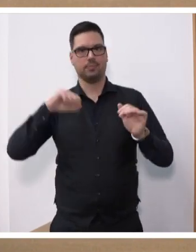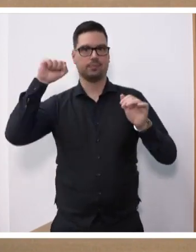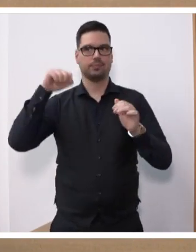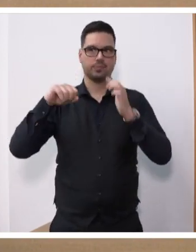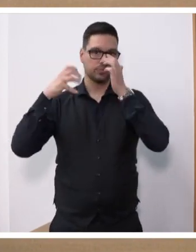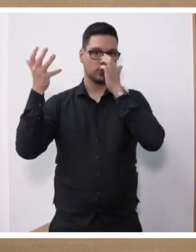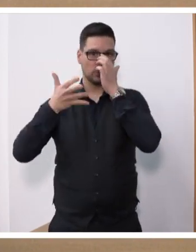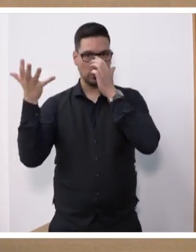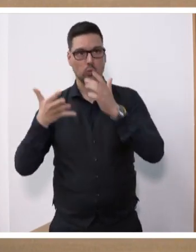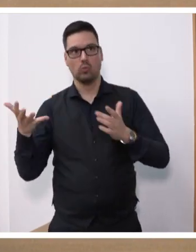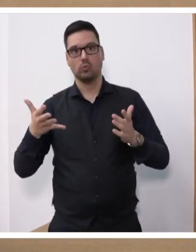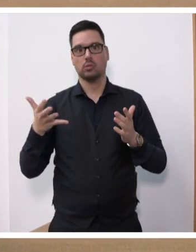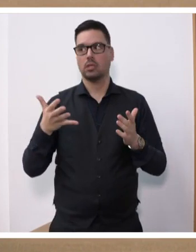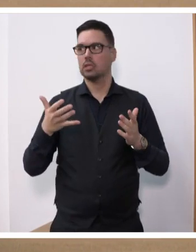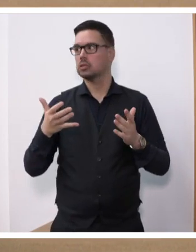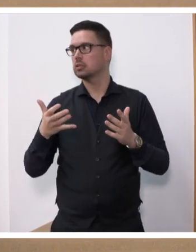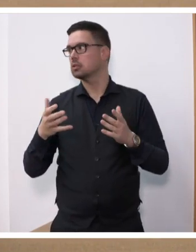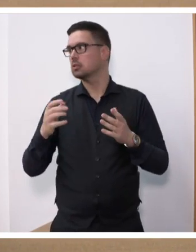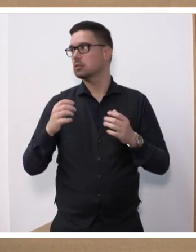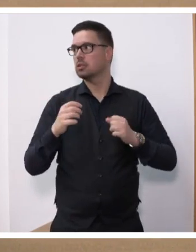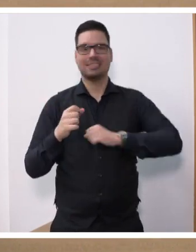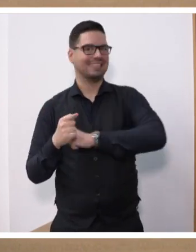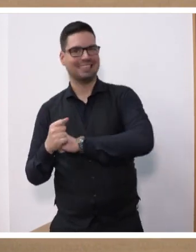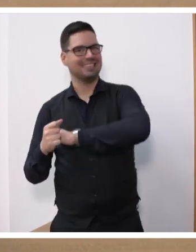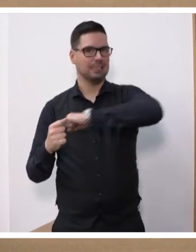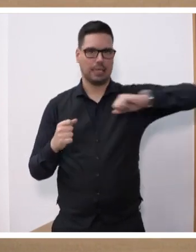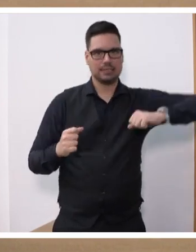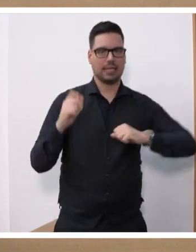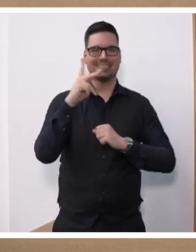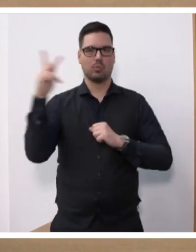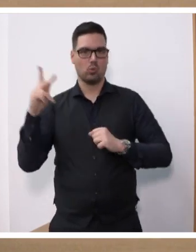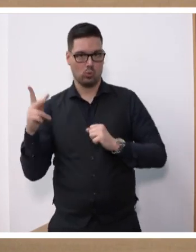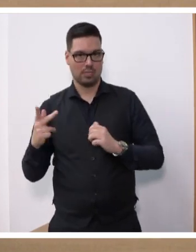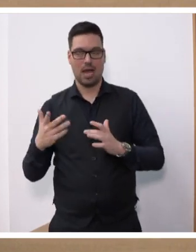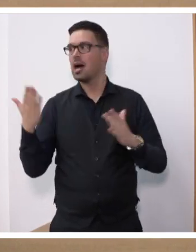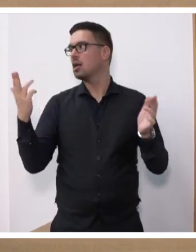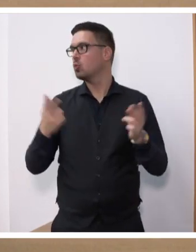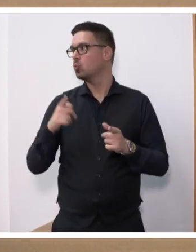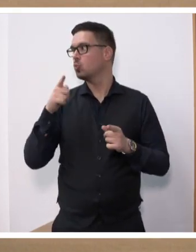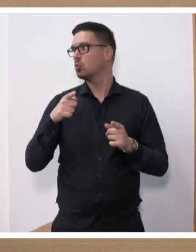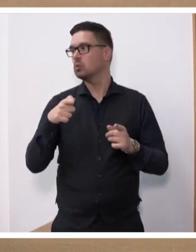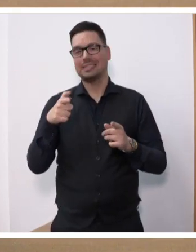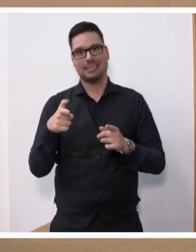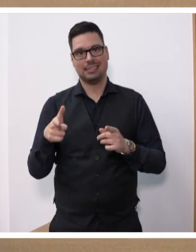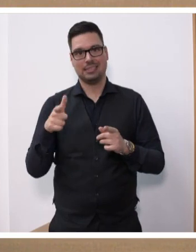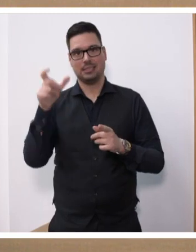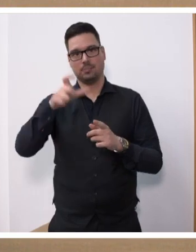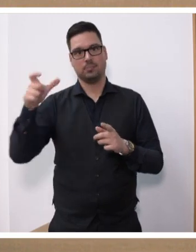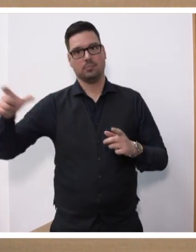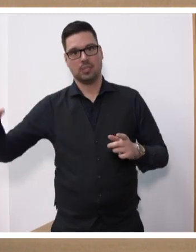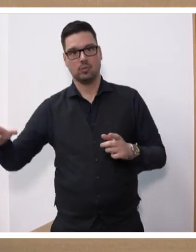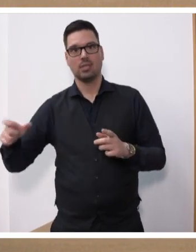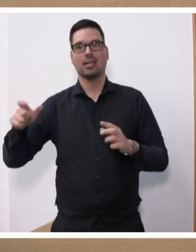die das aus einem postkolonial-linksextremistischen Gedankengut tun, und eben auch diejenigen, die das aus einem